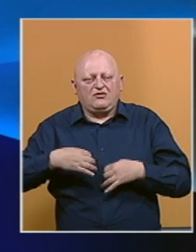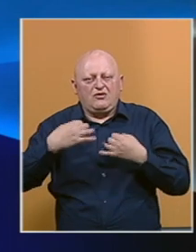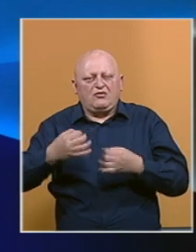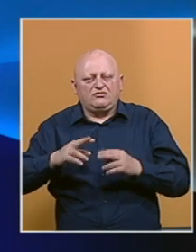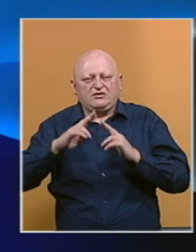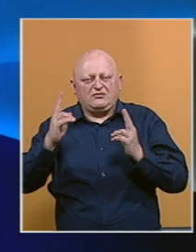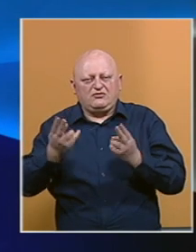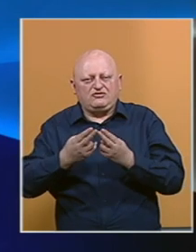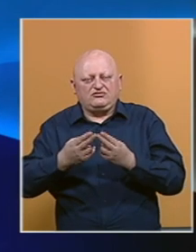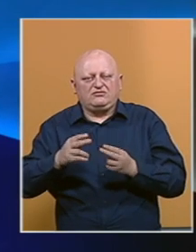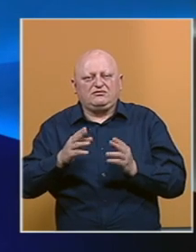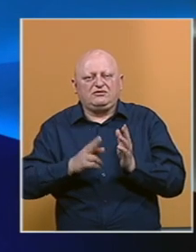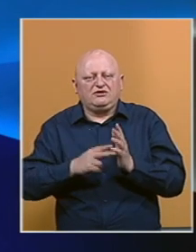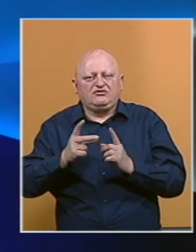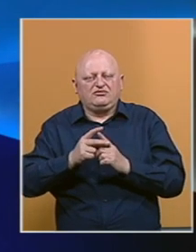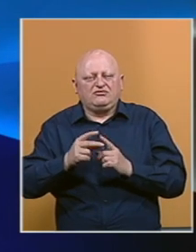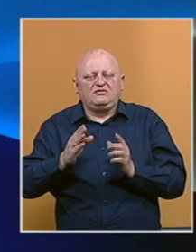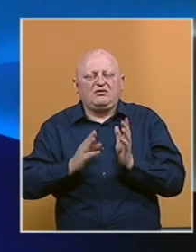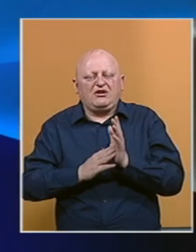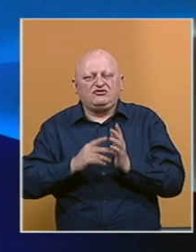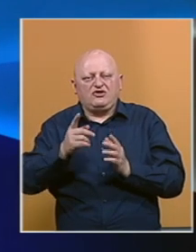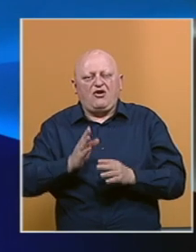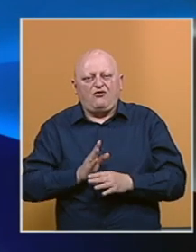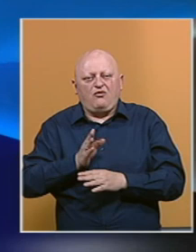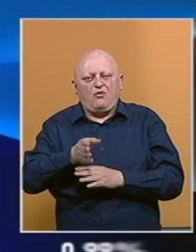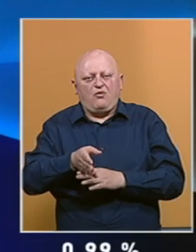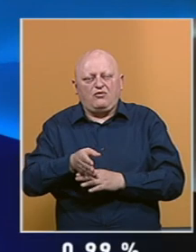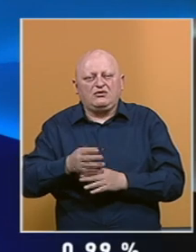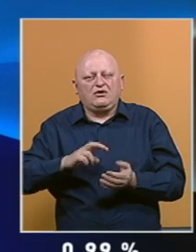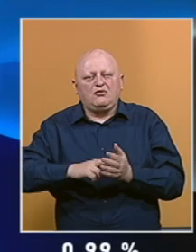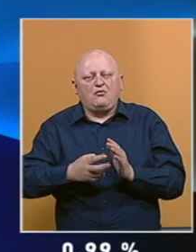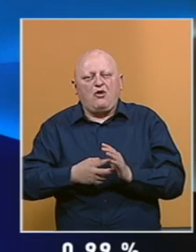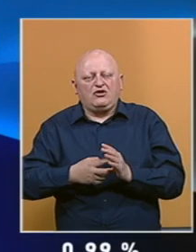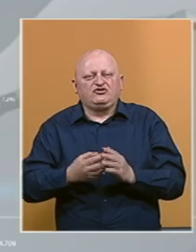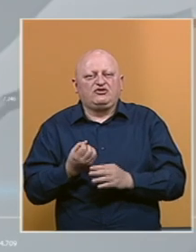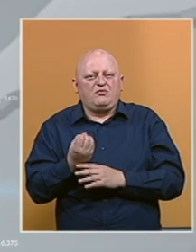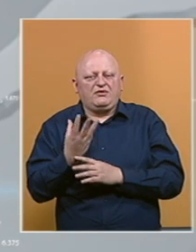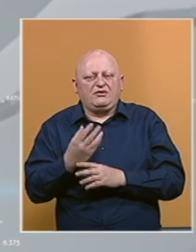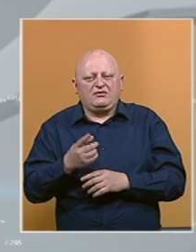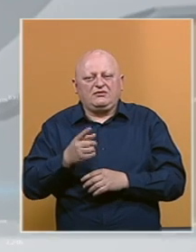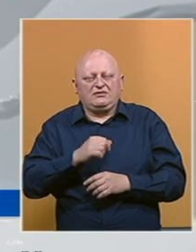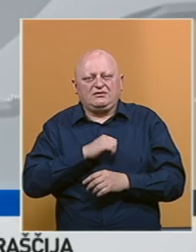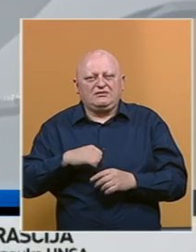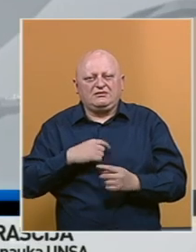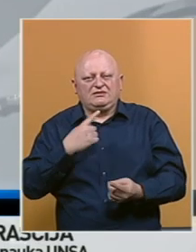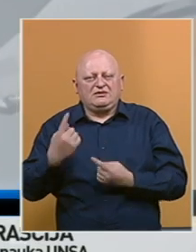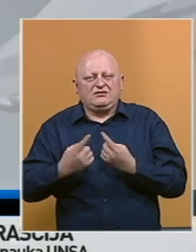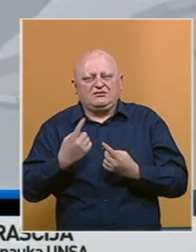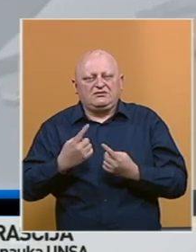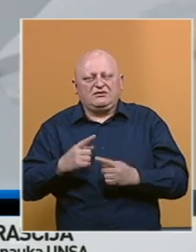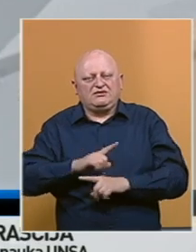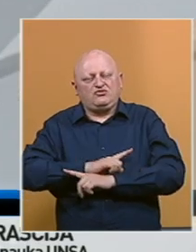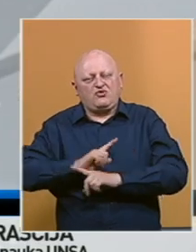međunarodnih odnosa Neđmu Đananović Miraščiju, ova posjeta je i političkog karaktera. Sada je situacija dramatično